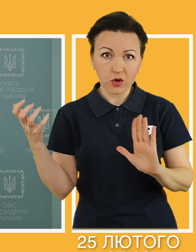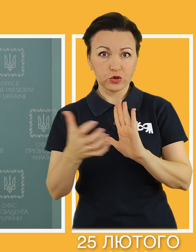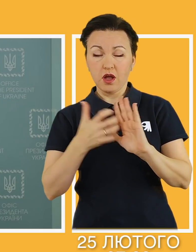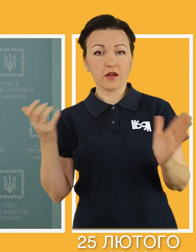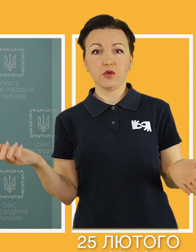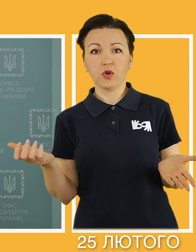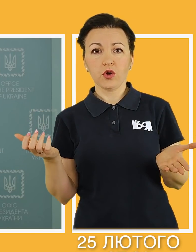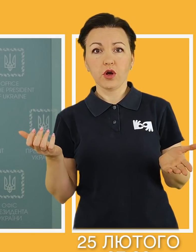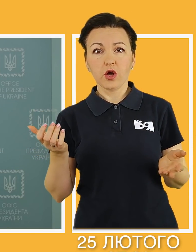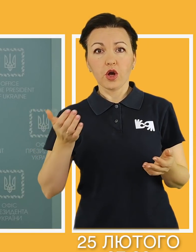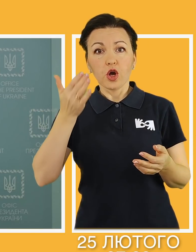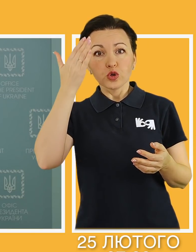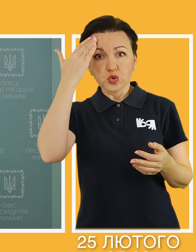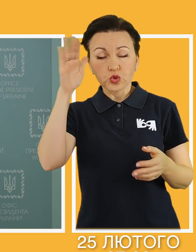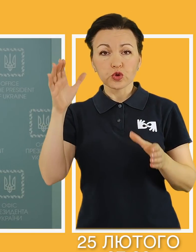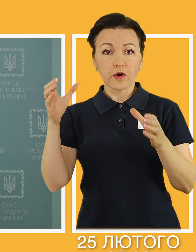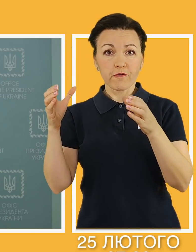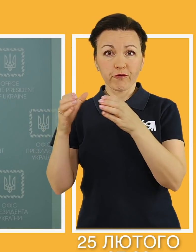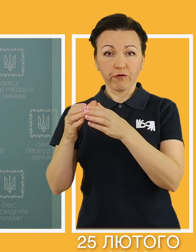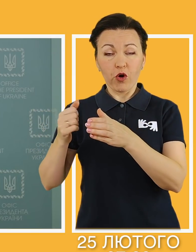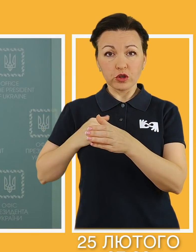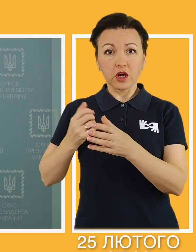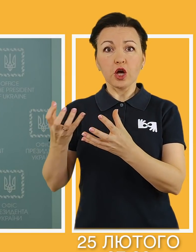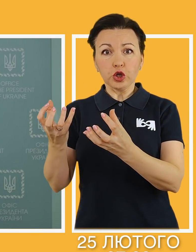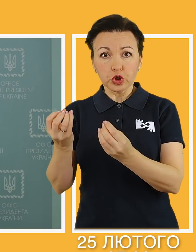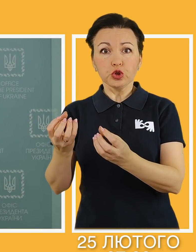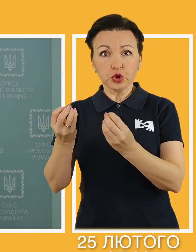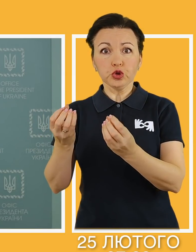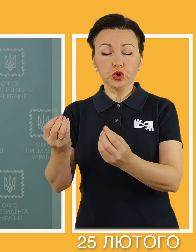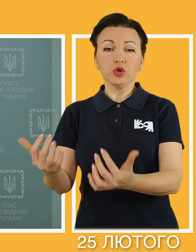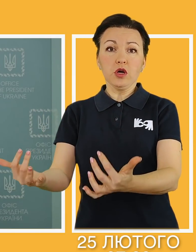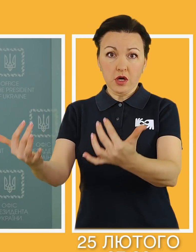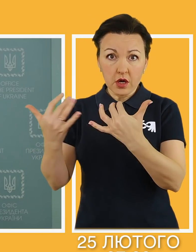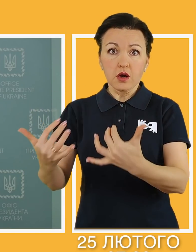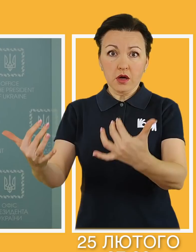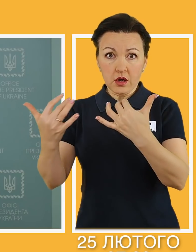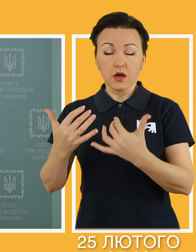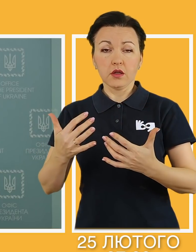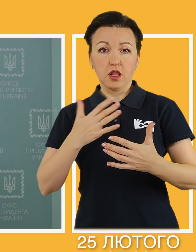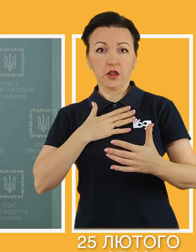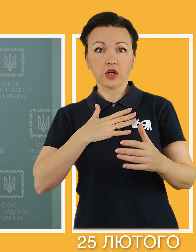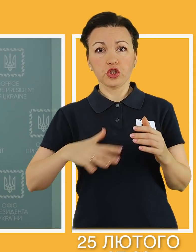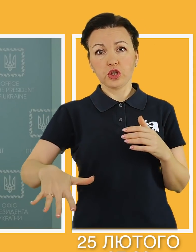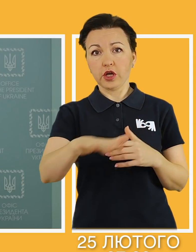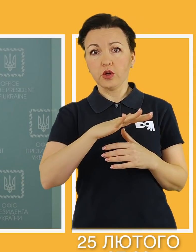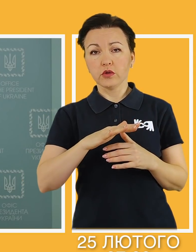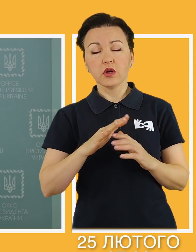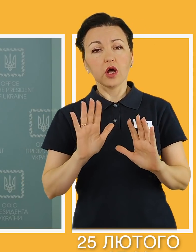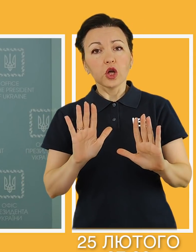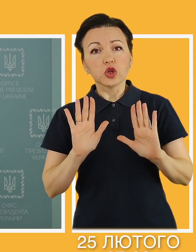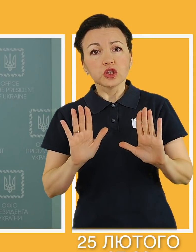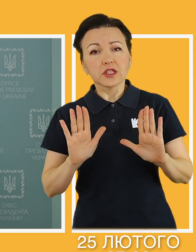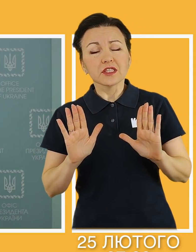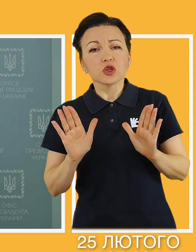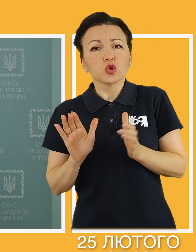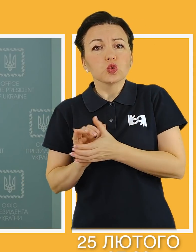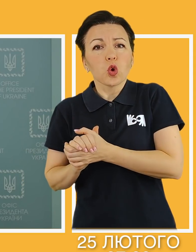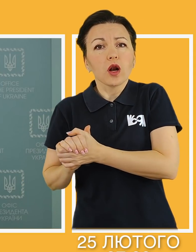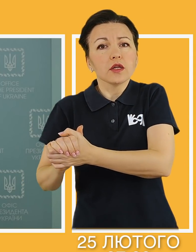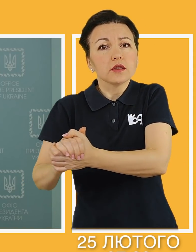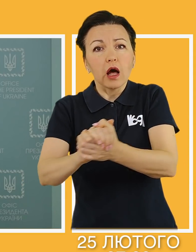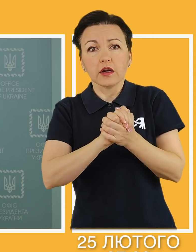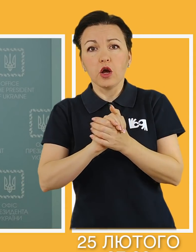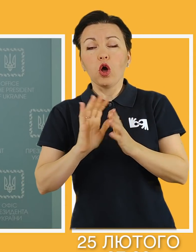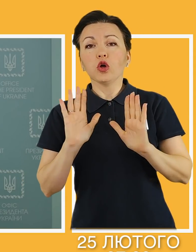цього не достатньо. Чужі війська все ще намагаються активізуватись на нашій території. Тільки солідарність,